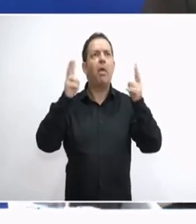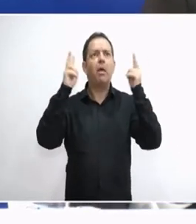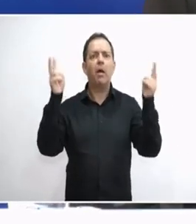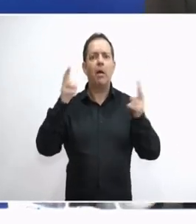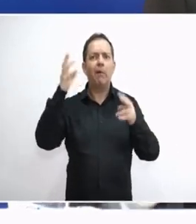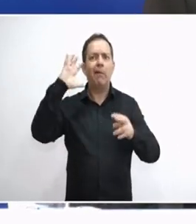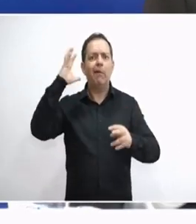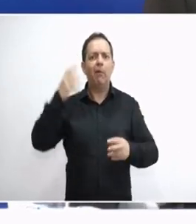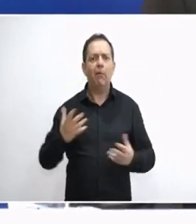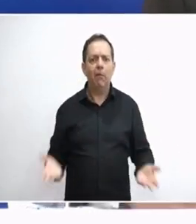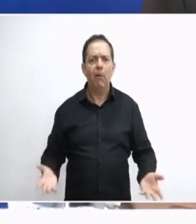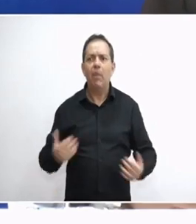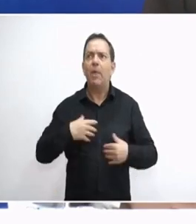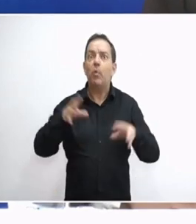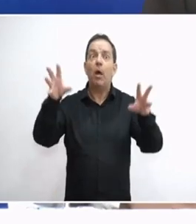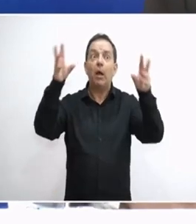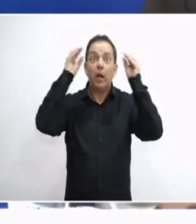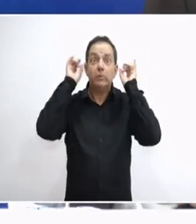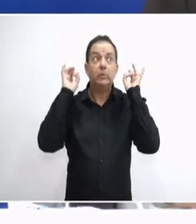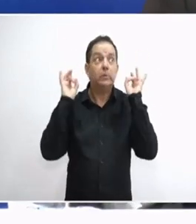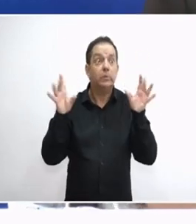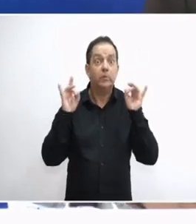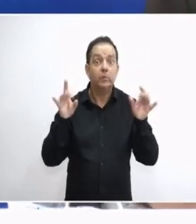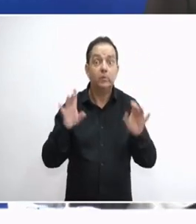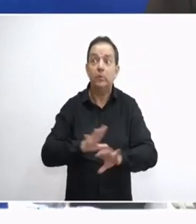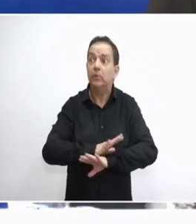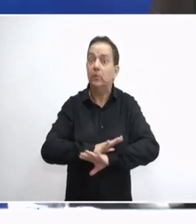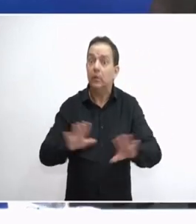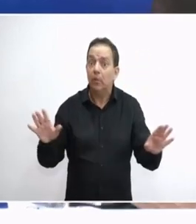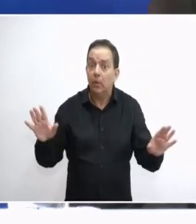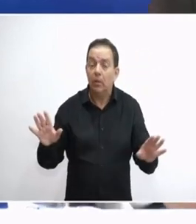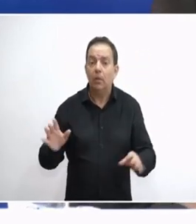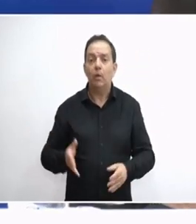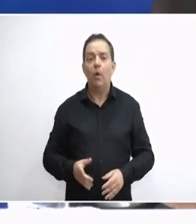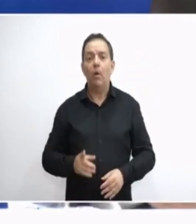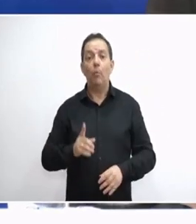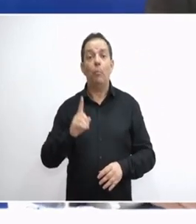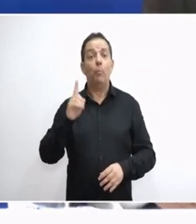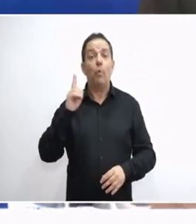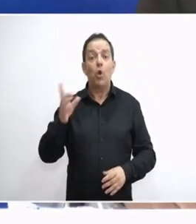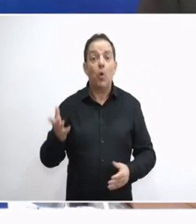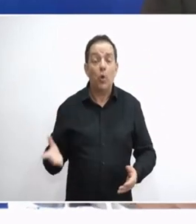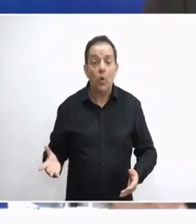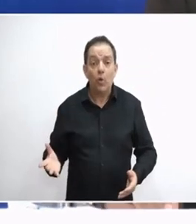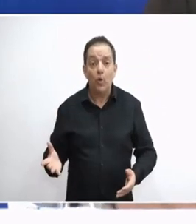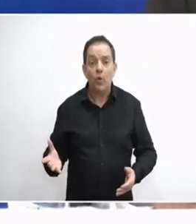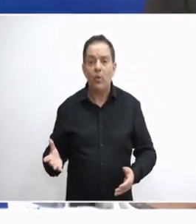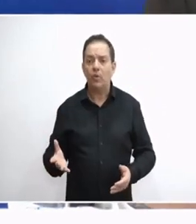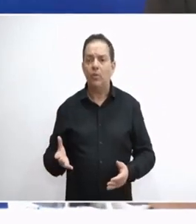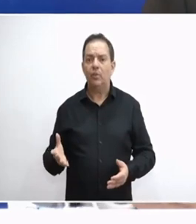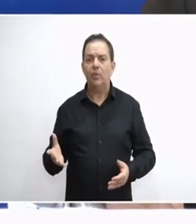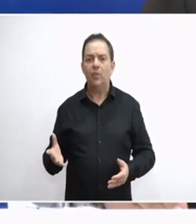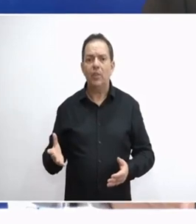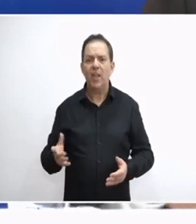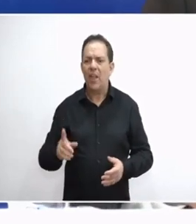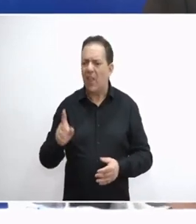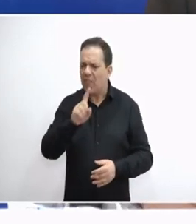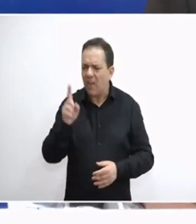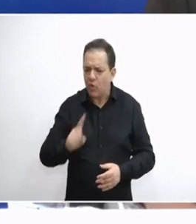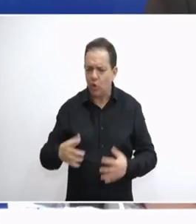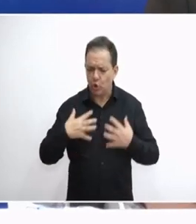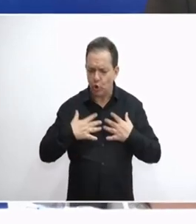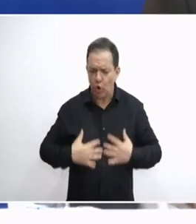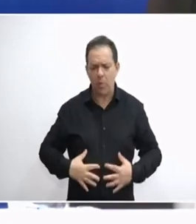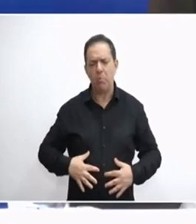νοήμωνα όντα να μην μπορούν να νοήσουν τίποτα, πέρα και μόνο μακρύτερα από την ίδια τη διαβίωση του